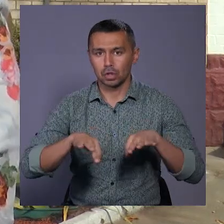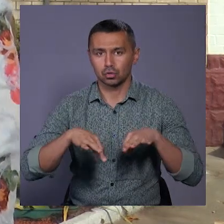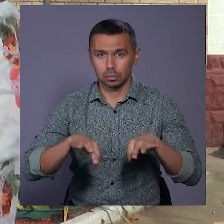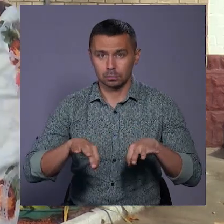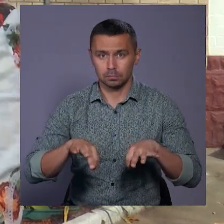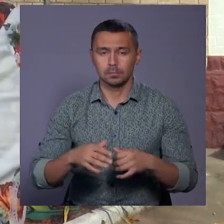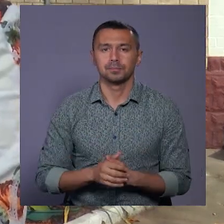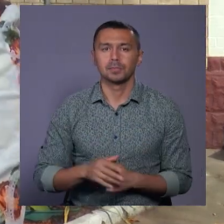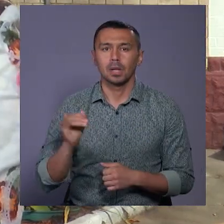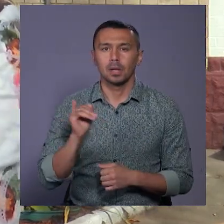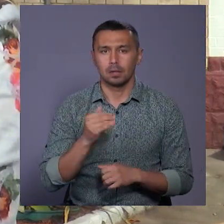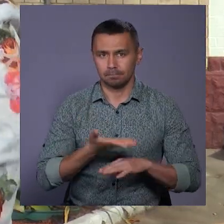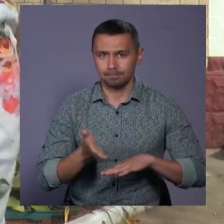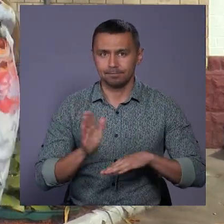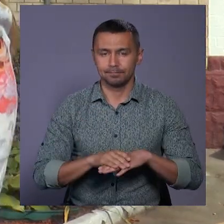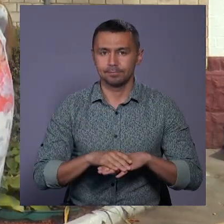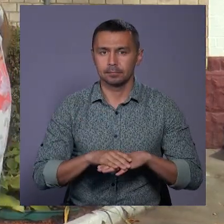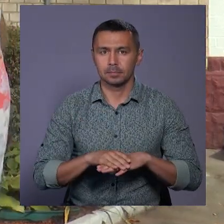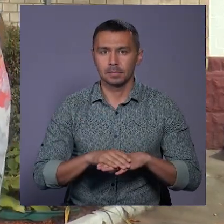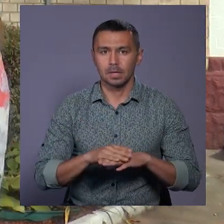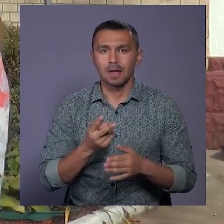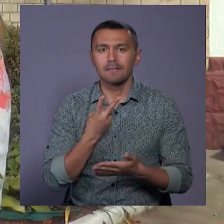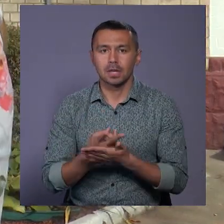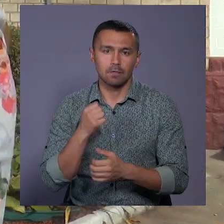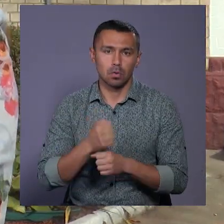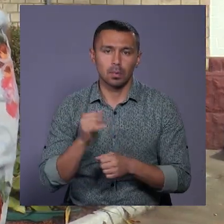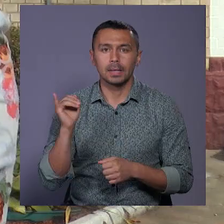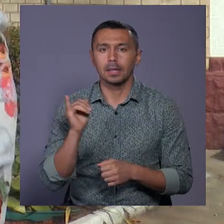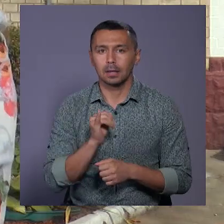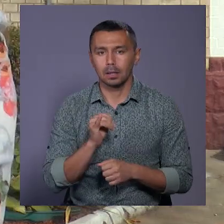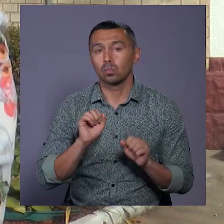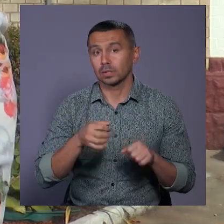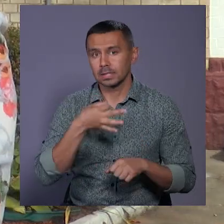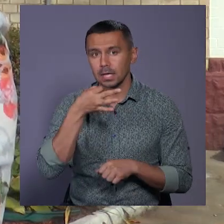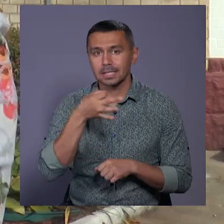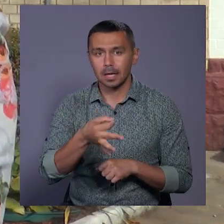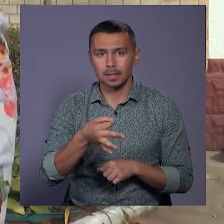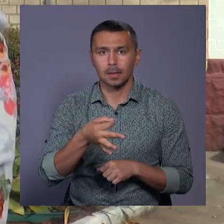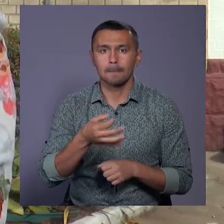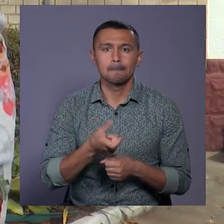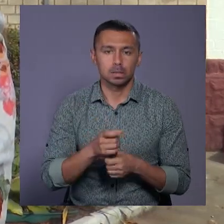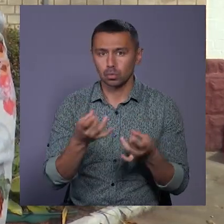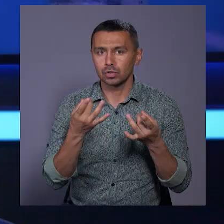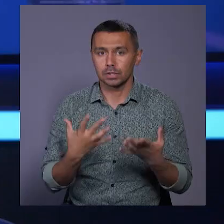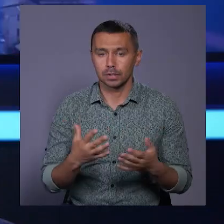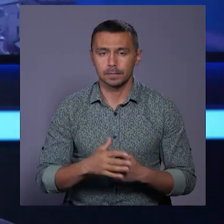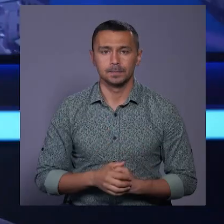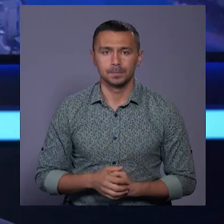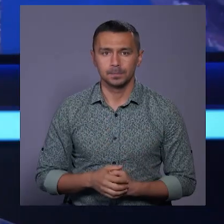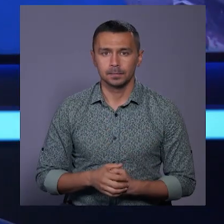І складніших видів робіт, і, можна сказати, більш простіших.